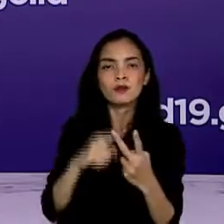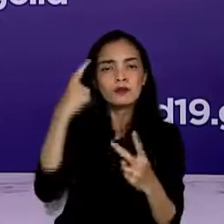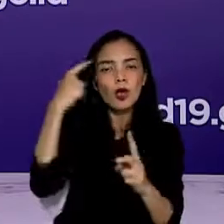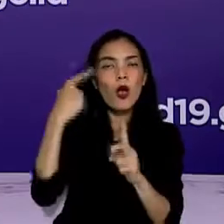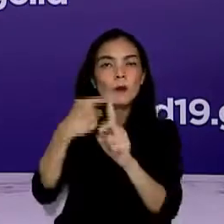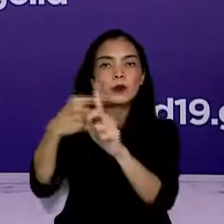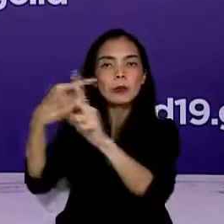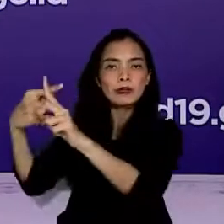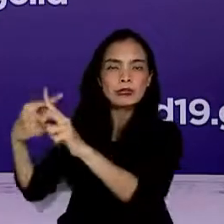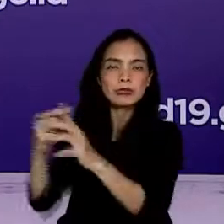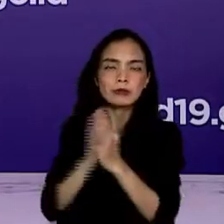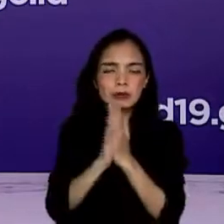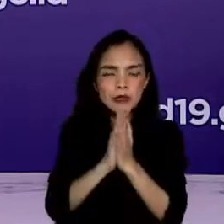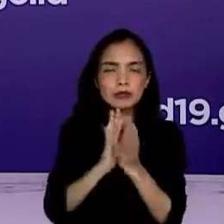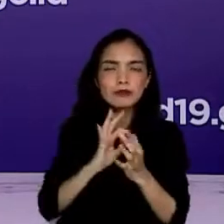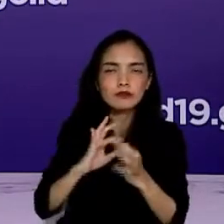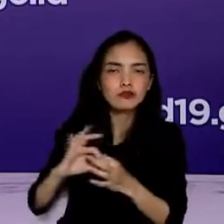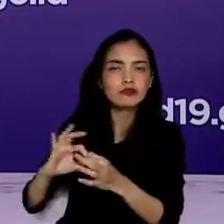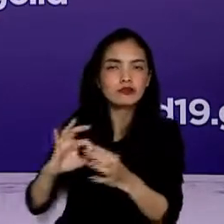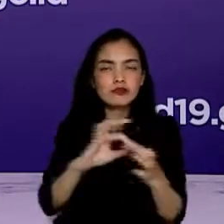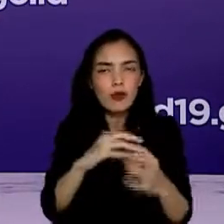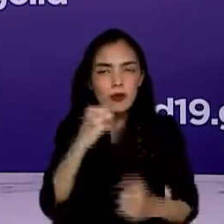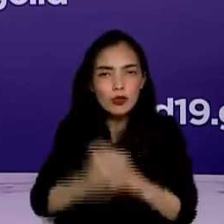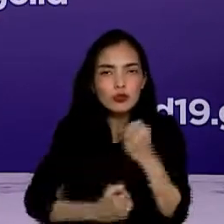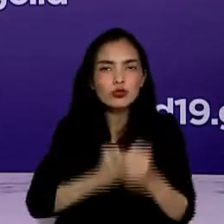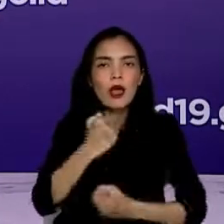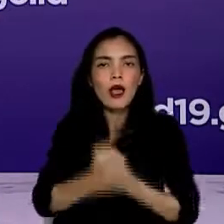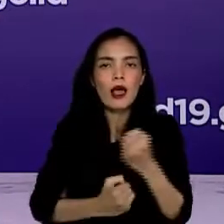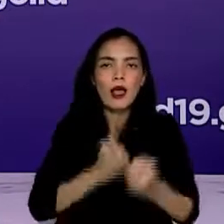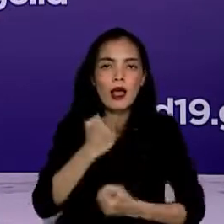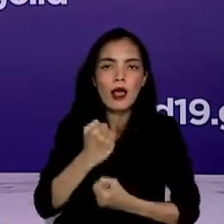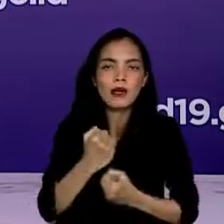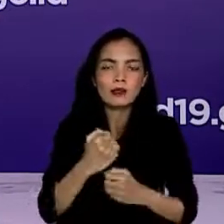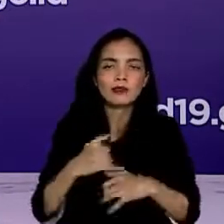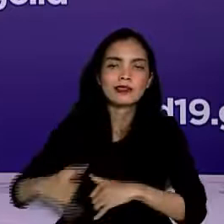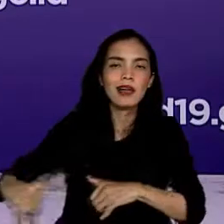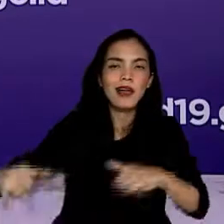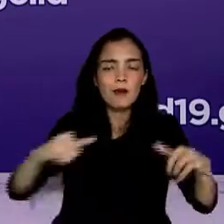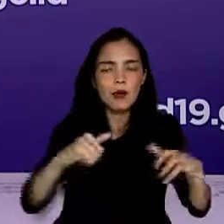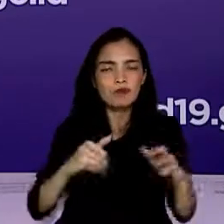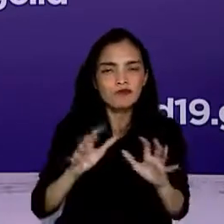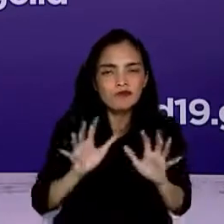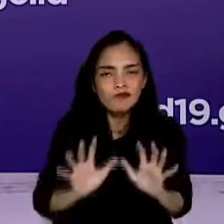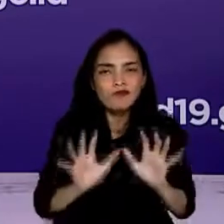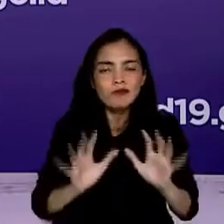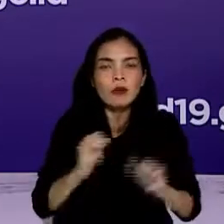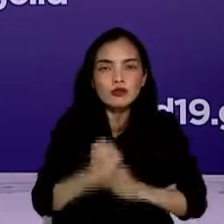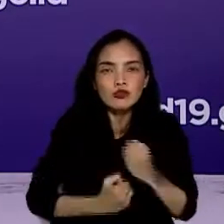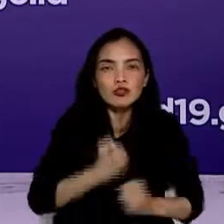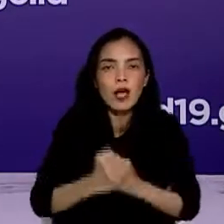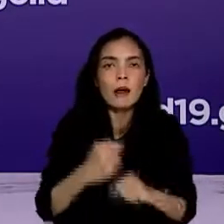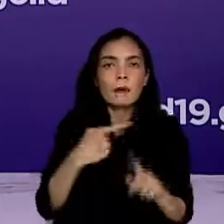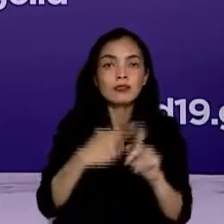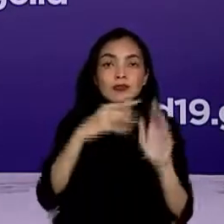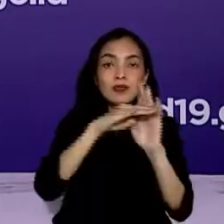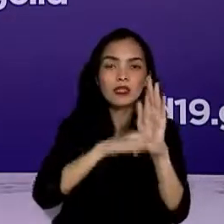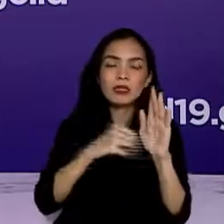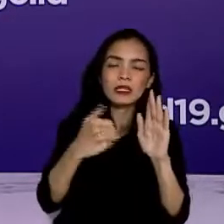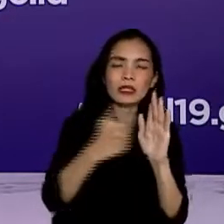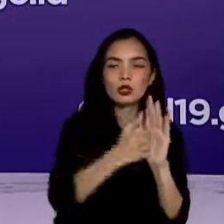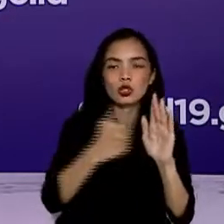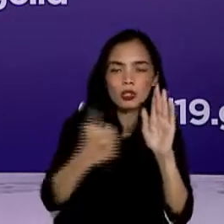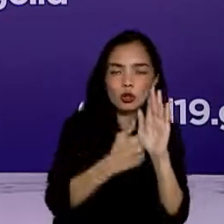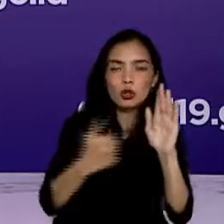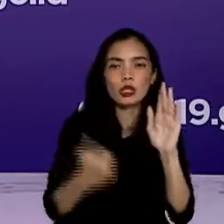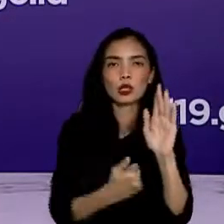kerjasamanya untuk berupaya bersama, menghadapi ini bersama, dan sungguh-sungguh dalam menjalankan peraturan yang ditegakkan.